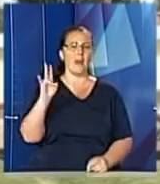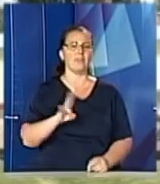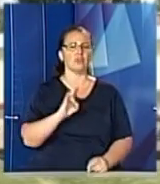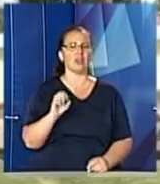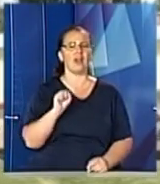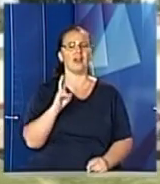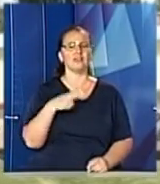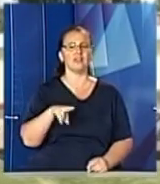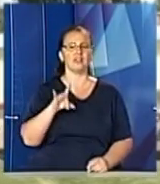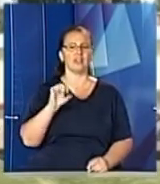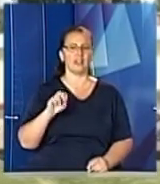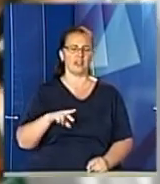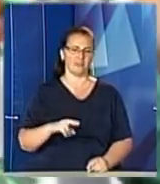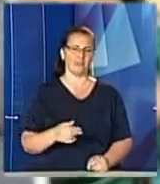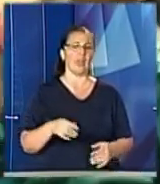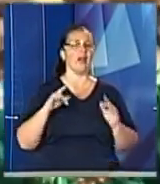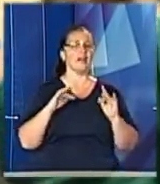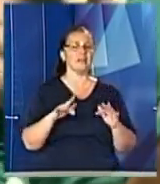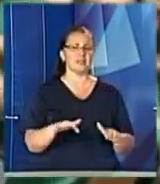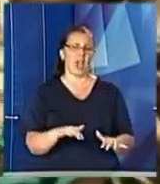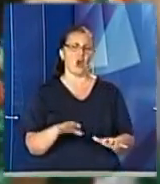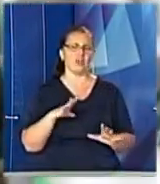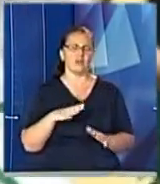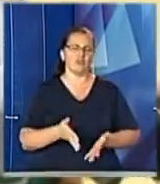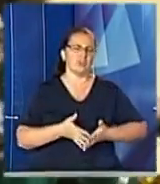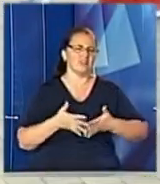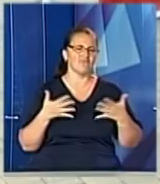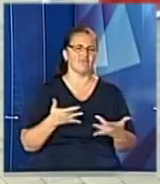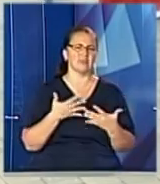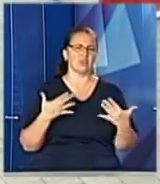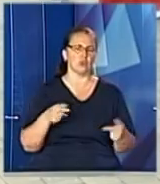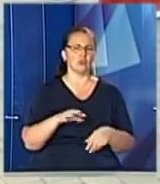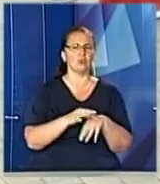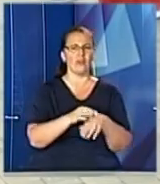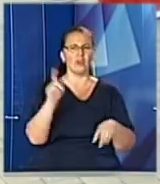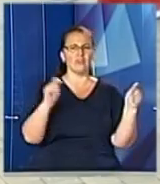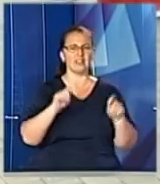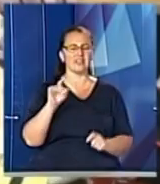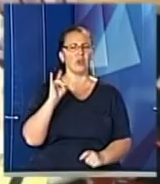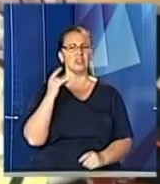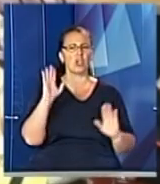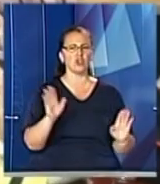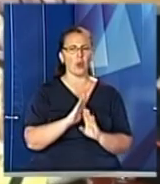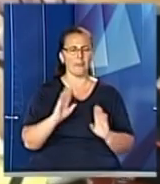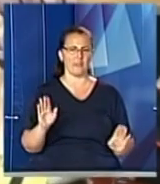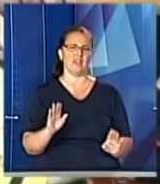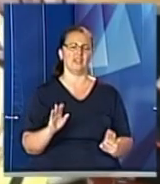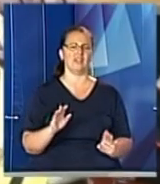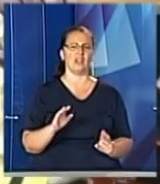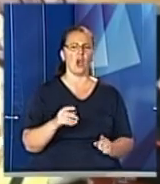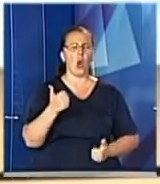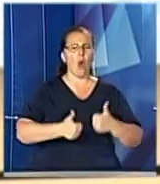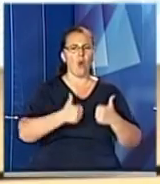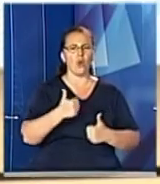Програма заходів у День пам'яті Андрея Шептицького була надзвичайно широка. Тут проводили фестиваль дитячої пісні «Голос Руси України»,